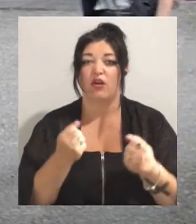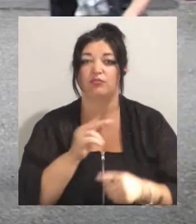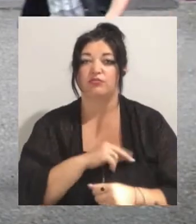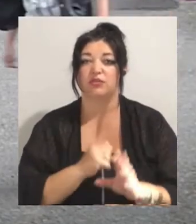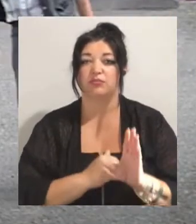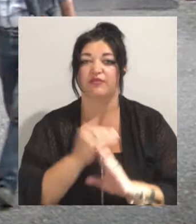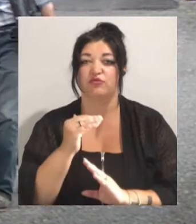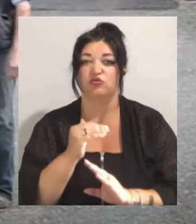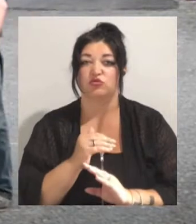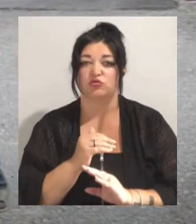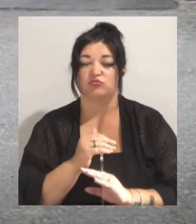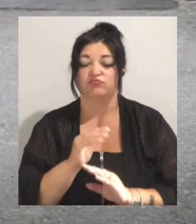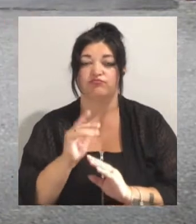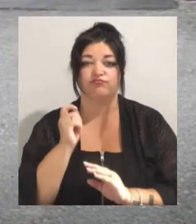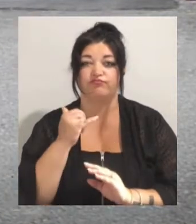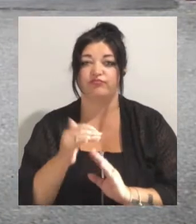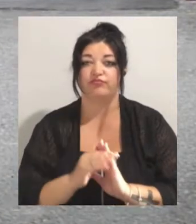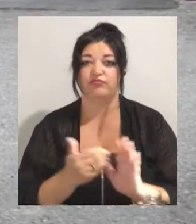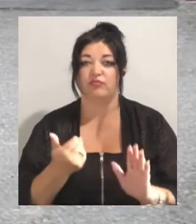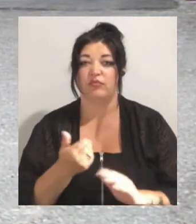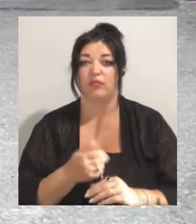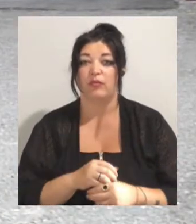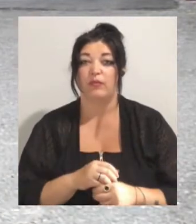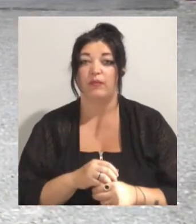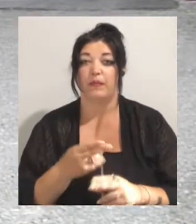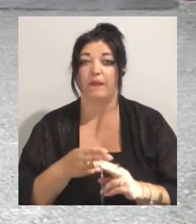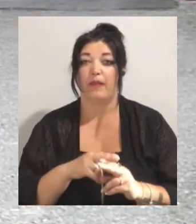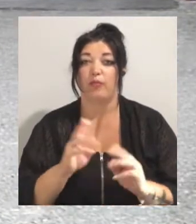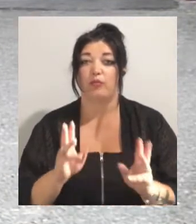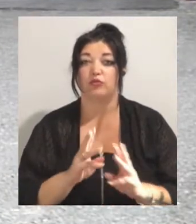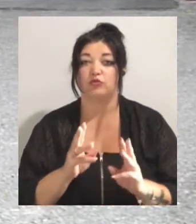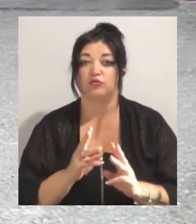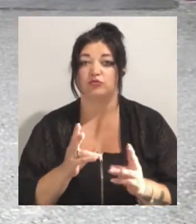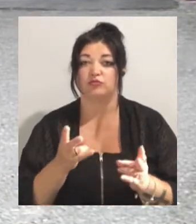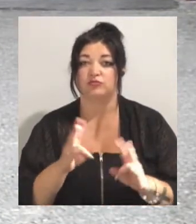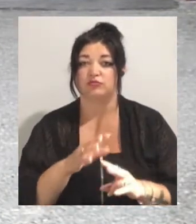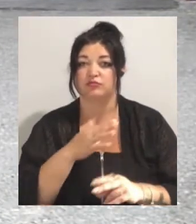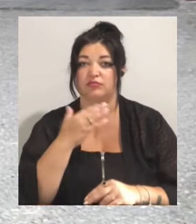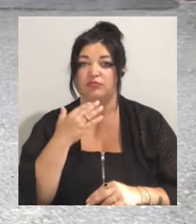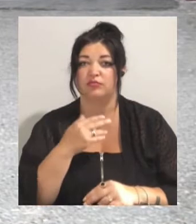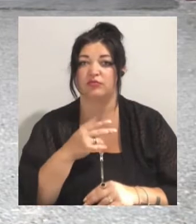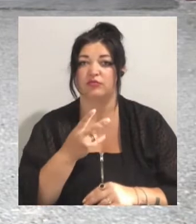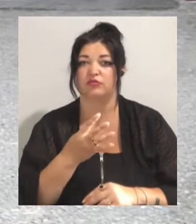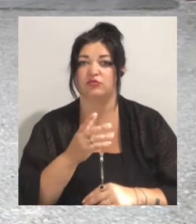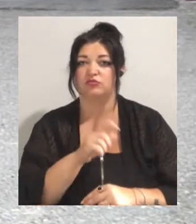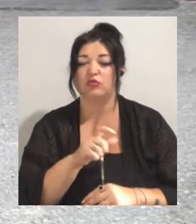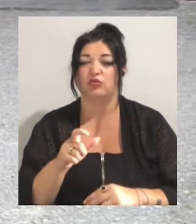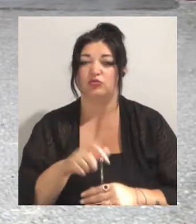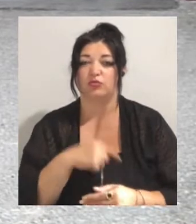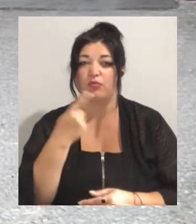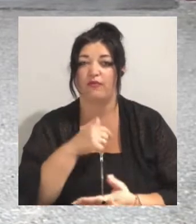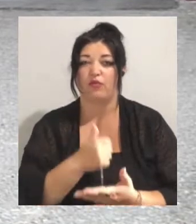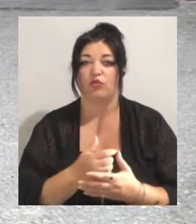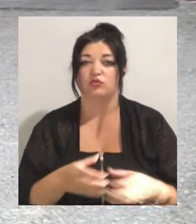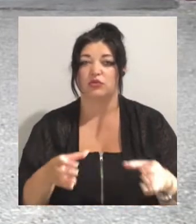виклику. Всього до гасіння пожежі залучалося п'ятодинець техніки та 24 чоловіка особового складу. Причини та